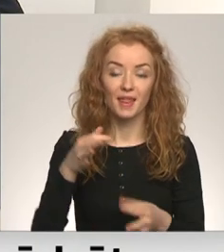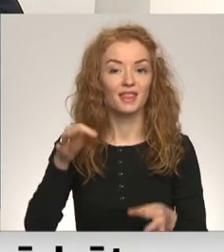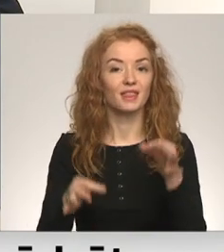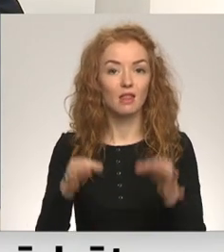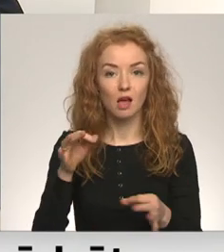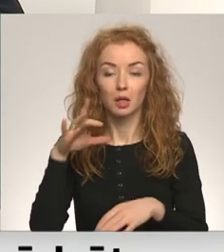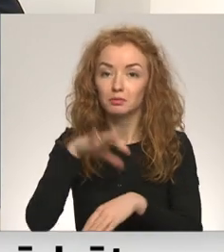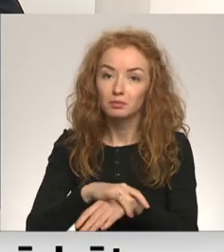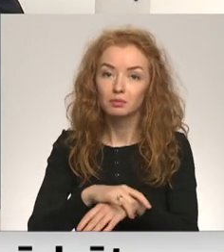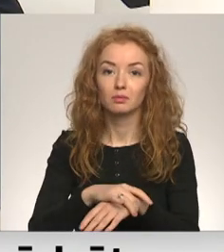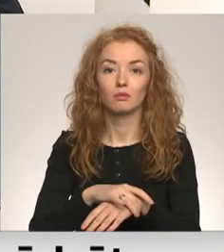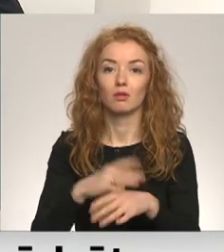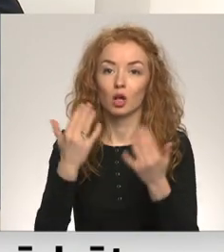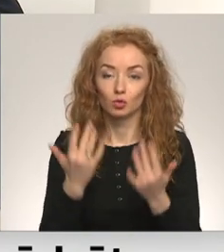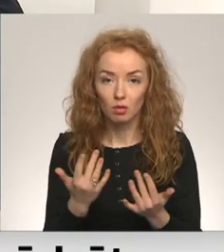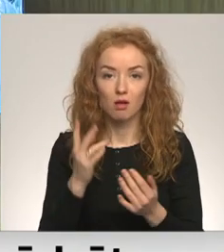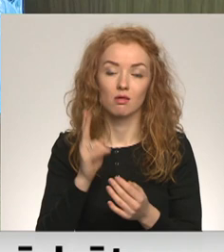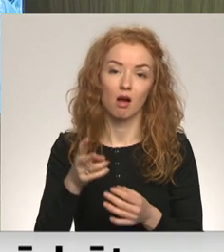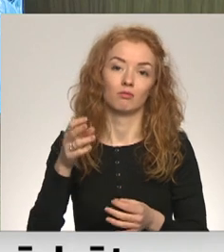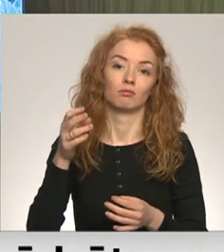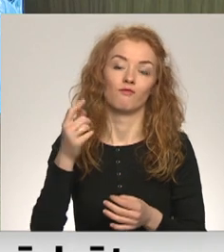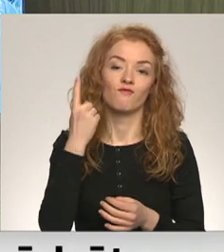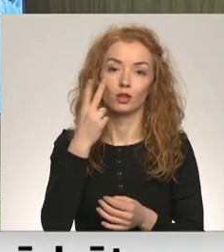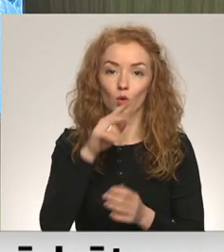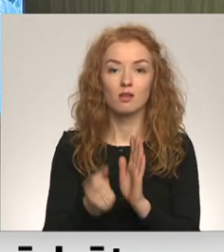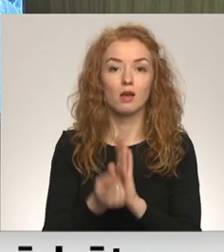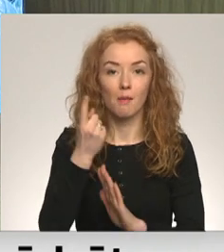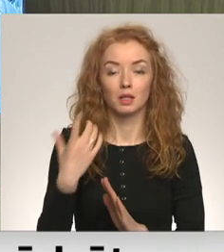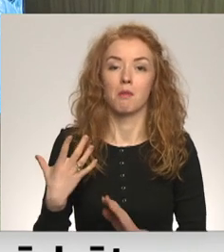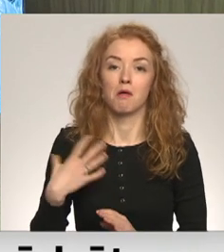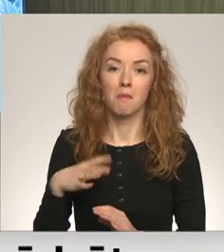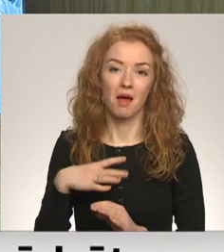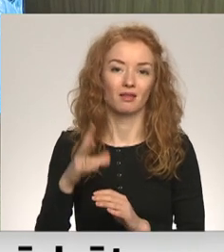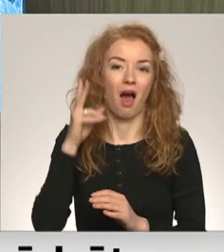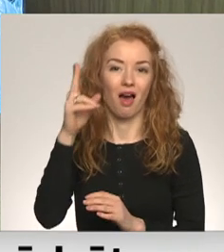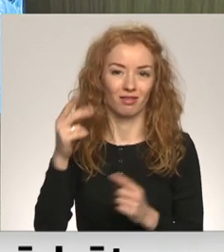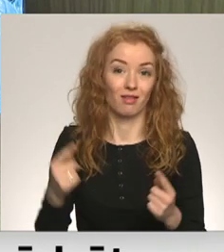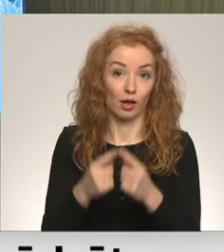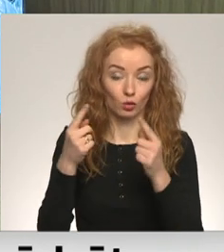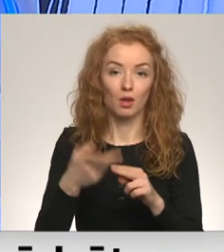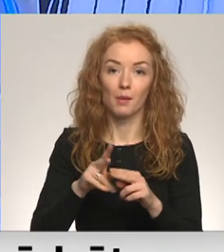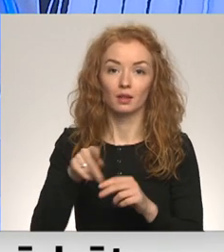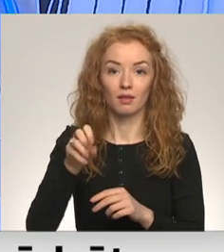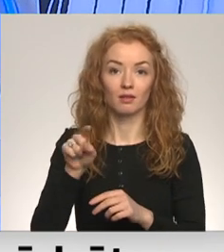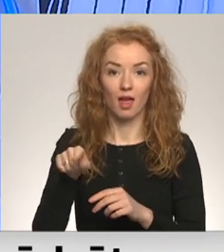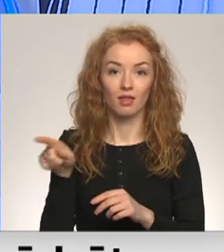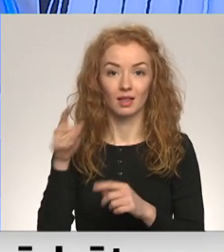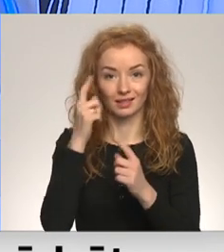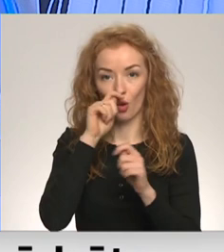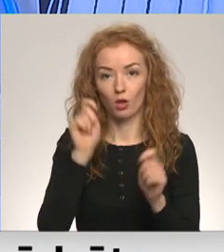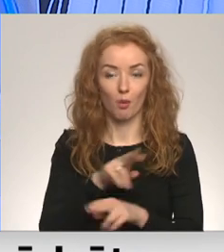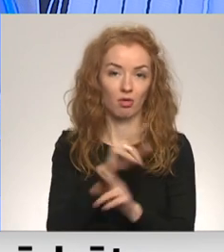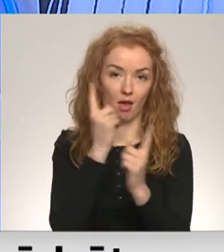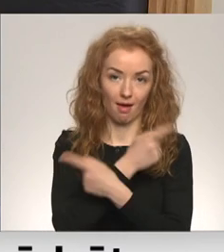nav konstējusi. Tiesnesis apgalvoja, ka viens no iemeslējumā taisnojošajam spriedumam ir tas, ka TET zaudējumus neatdzīst.